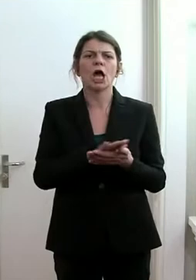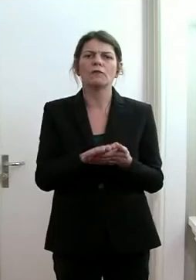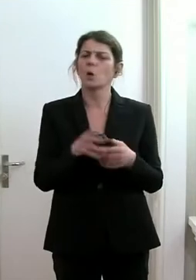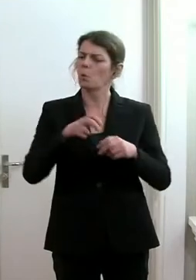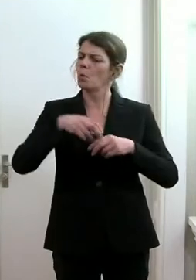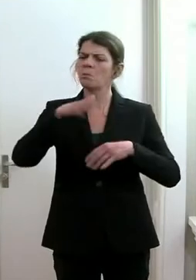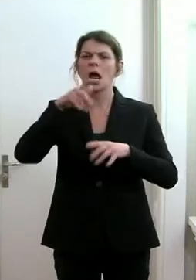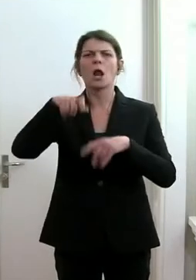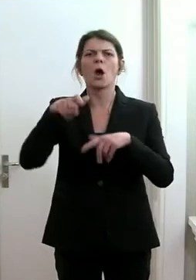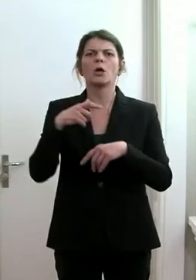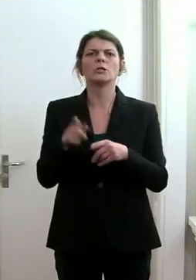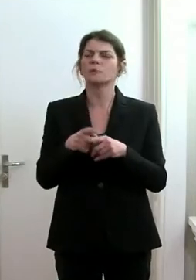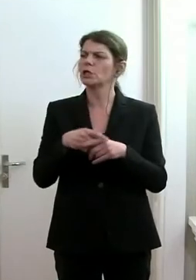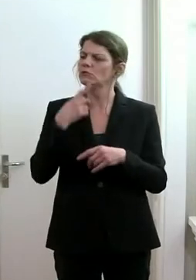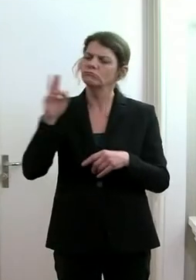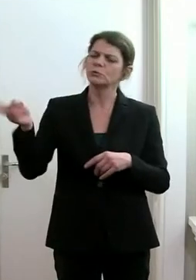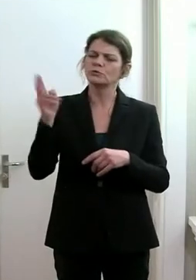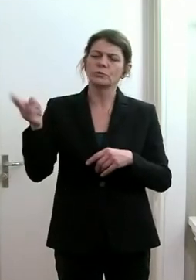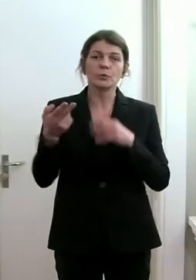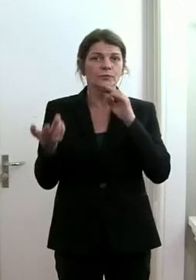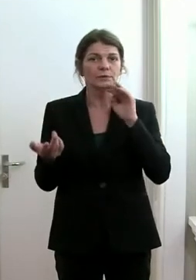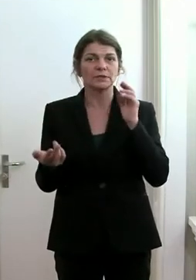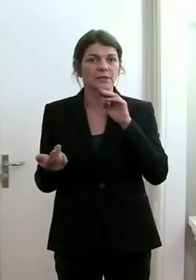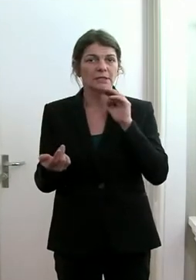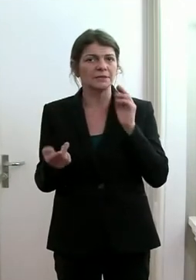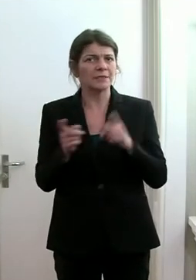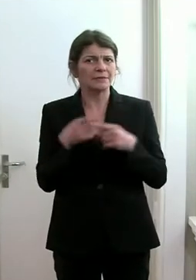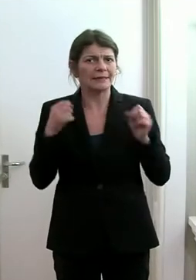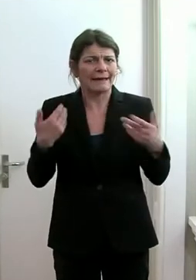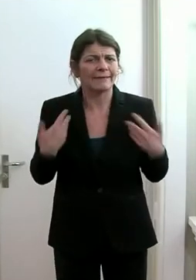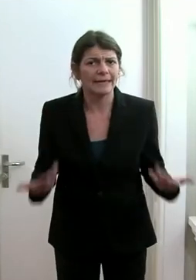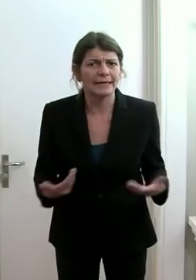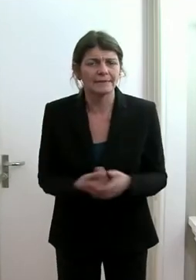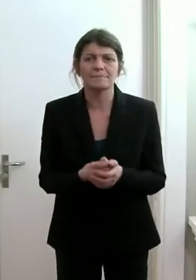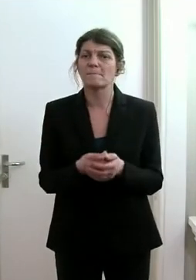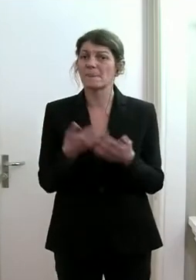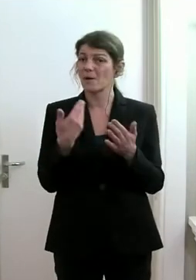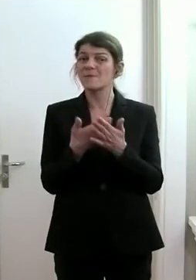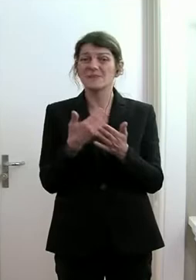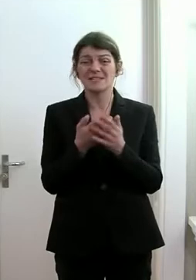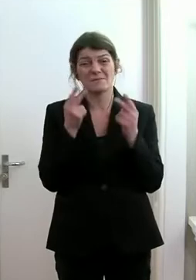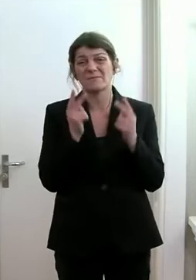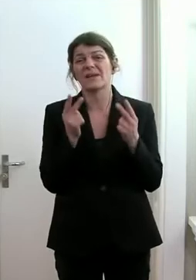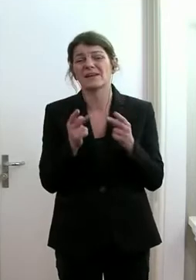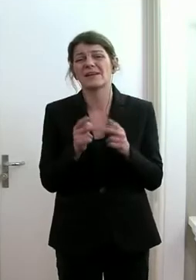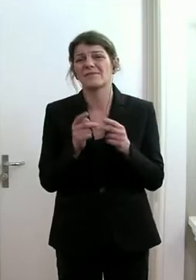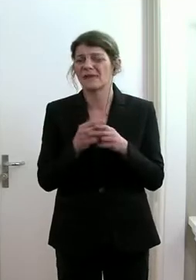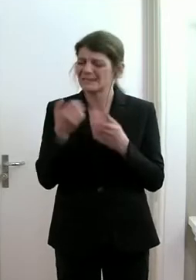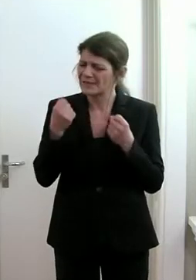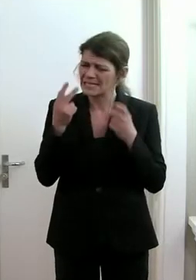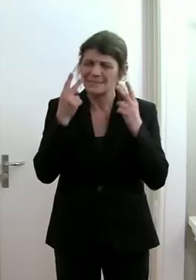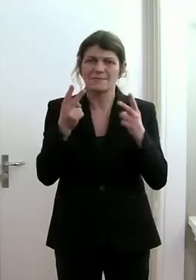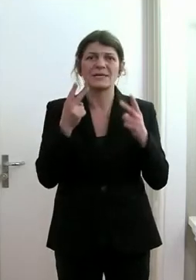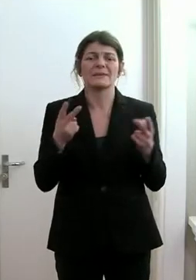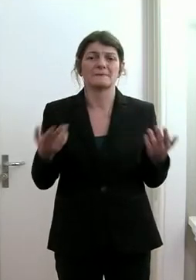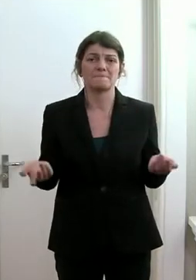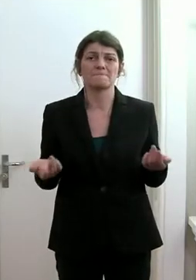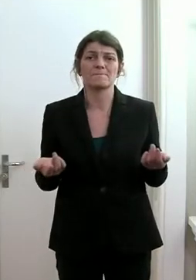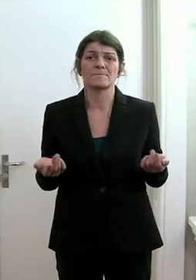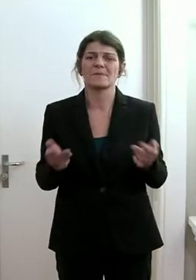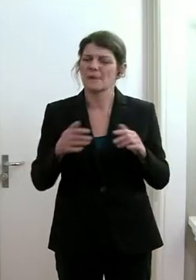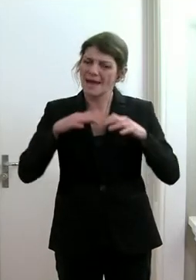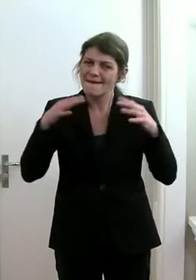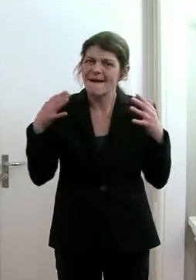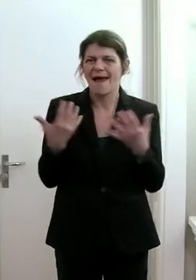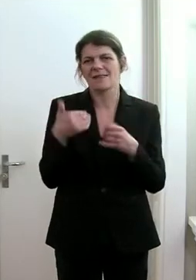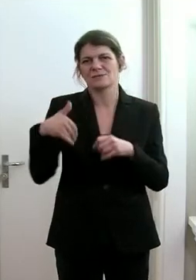einen Rückfall-Szenario zurückgreifen. Und ich glaube, deshalb ist es wirklich auch ganz, ganz wichtig, alles